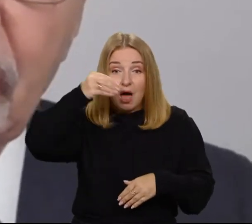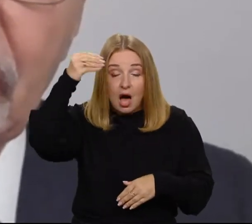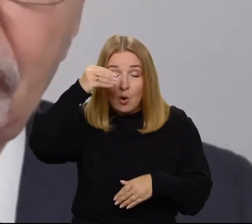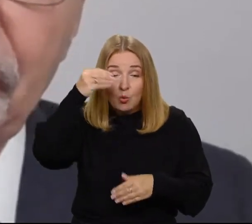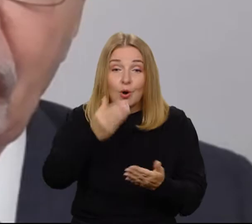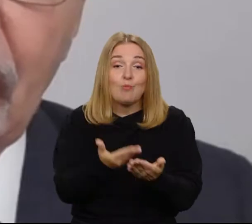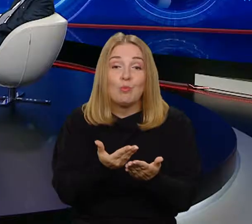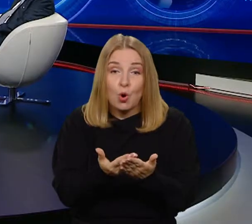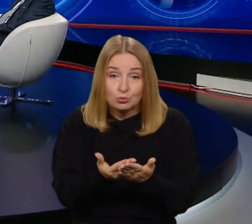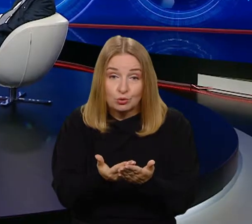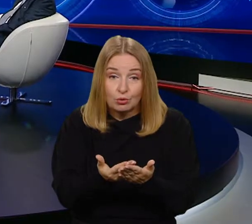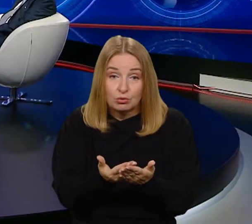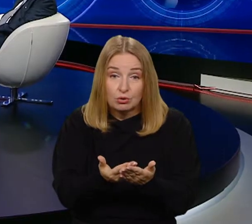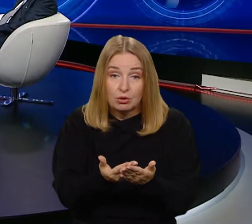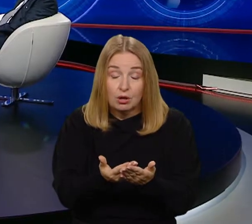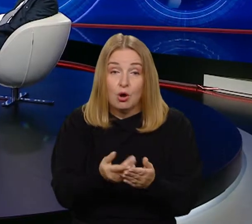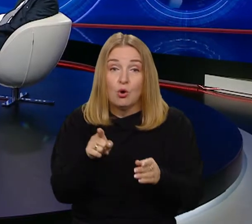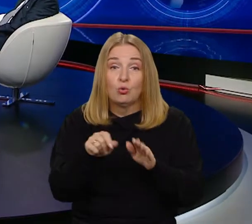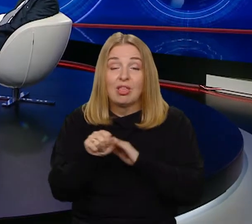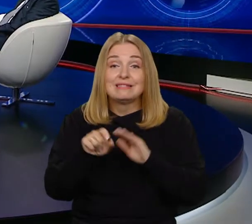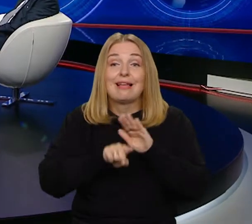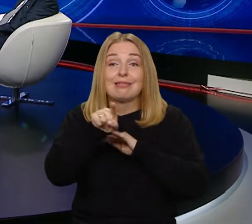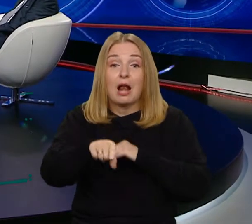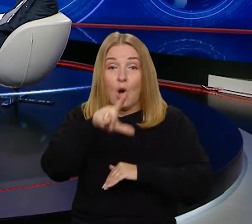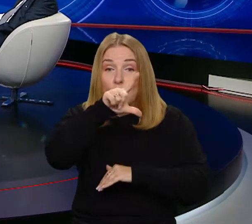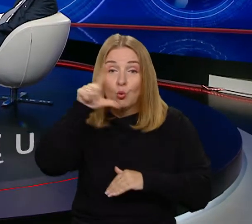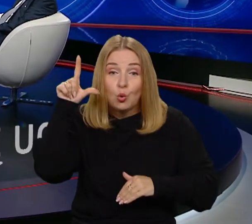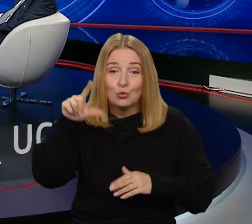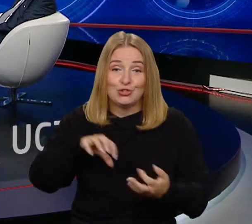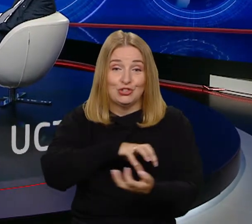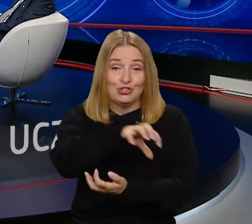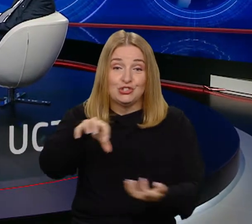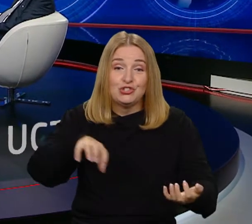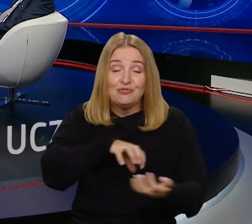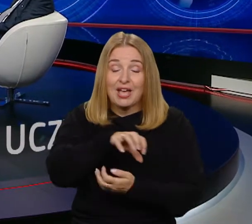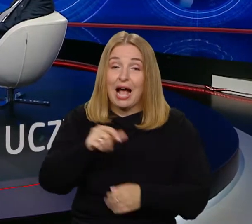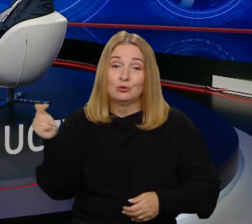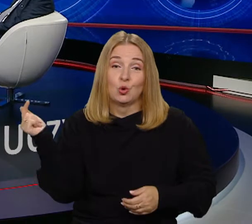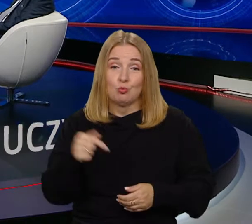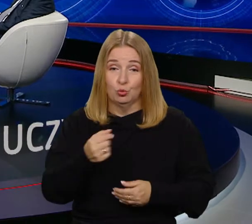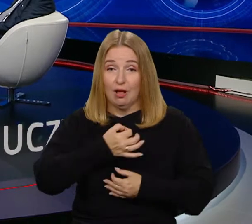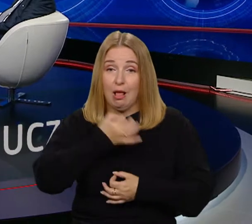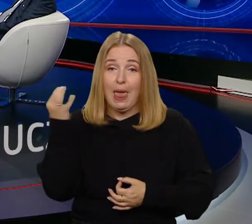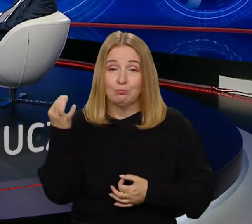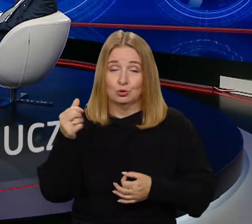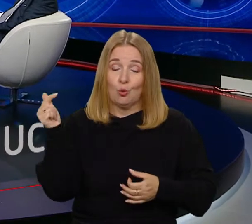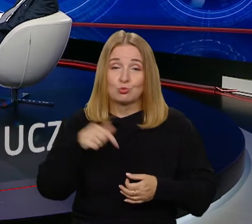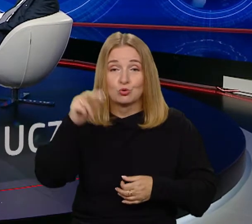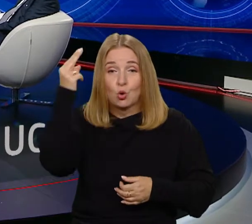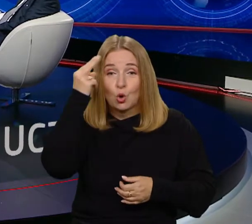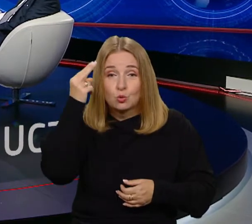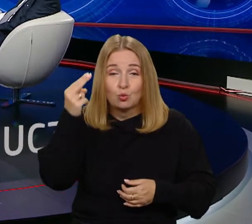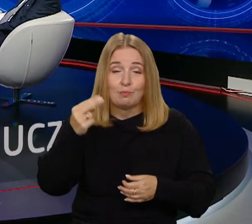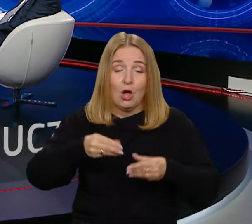to, żeby dla nas, dla ludzi ten świat był przyjaźniejszy i lepszy, żebyśmy się lepiej rozwijali.